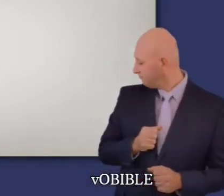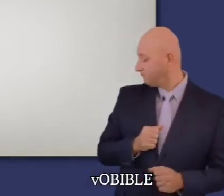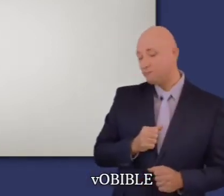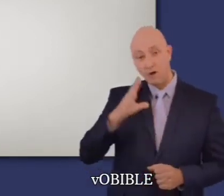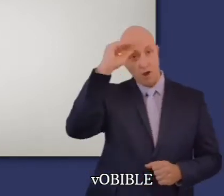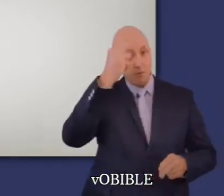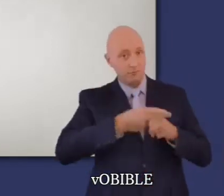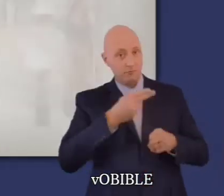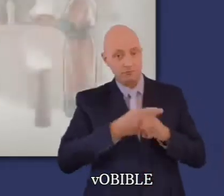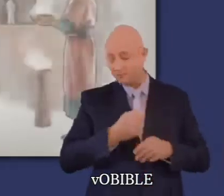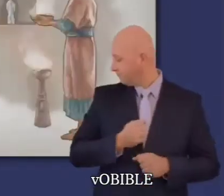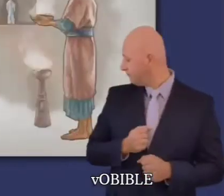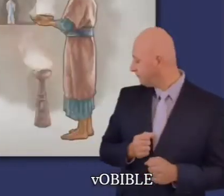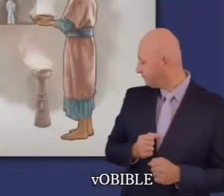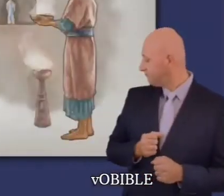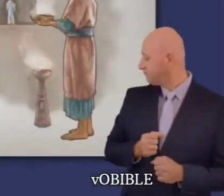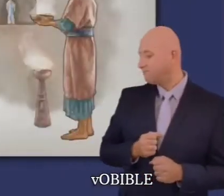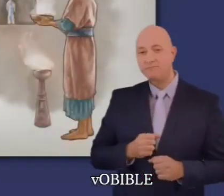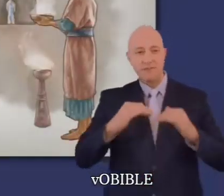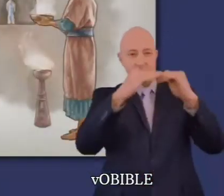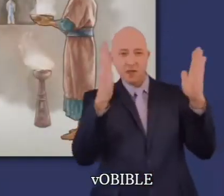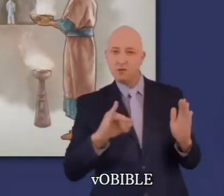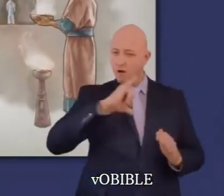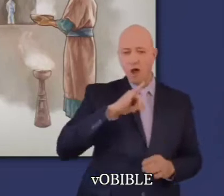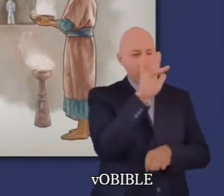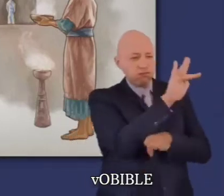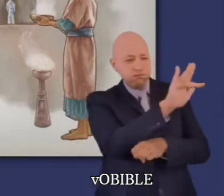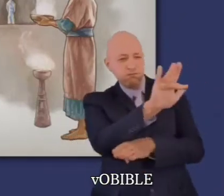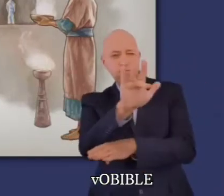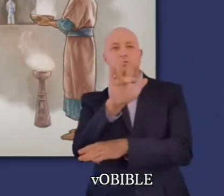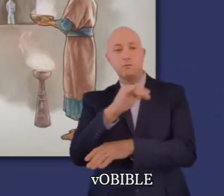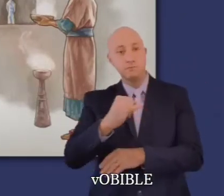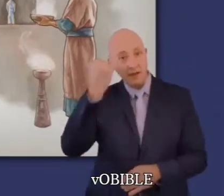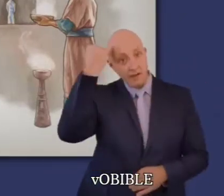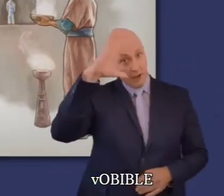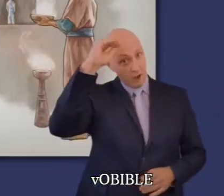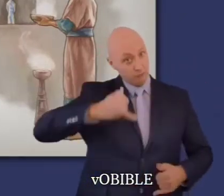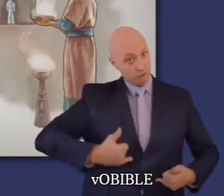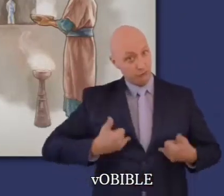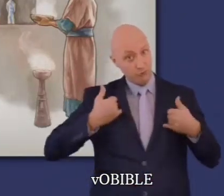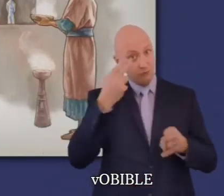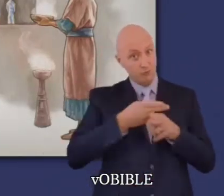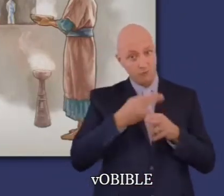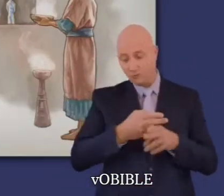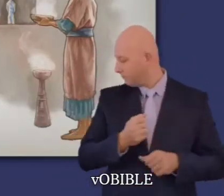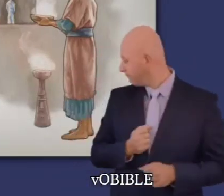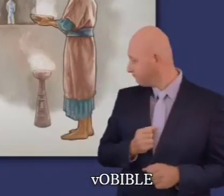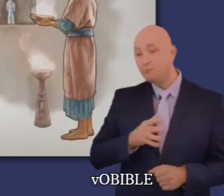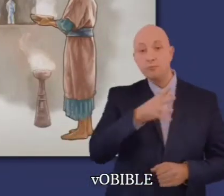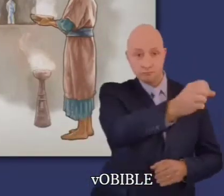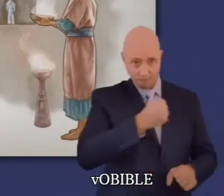17, Miché, un homme d'Éphraïm qui a un lieu de culte, engage un jeune lévite nommé Jonathan